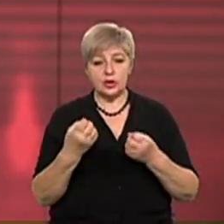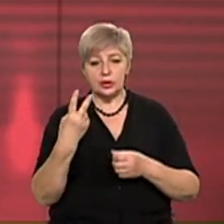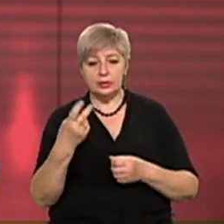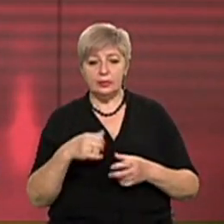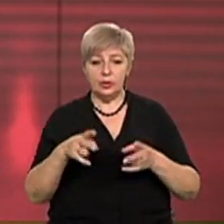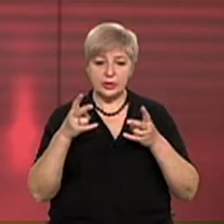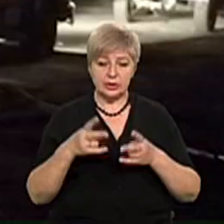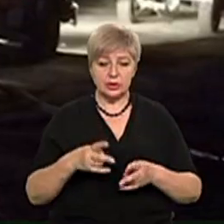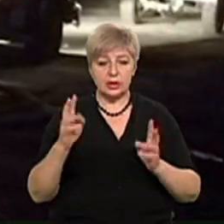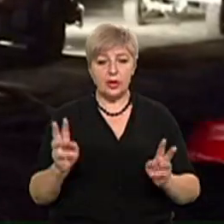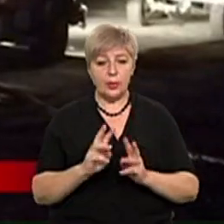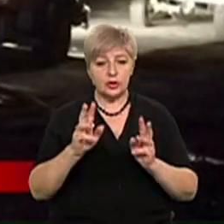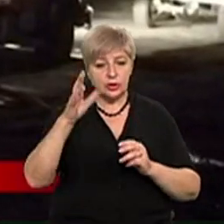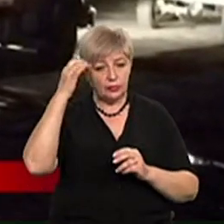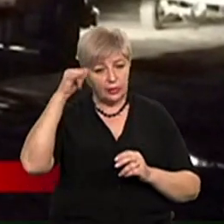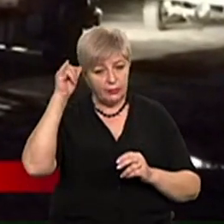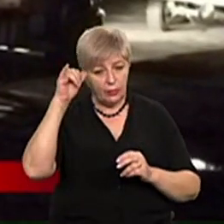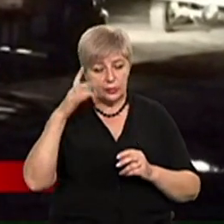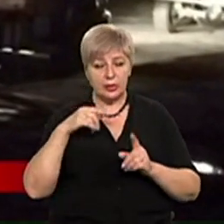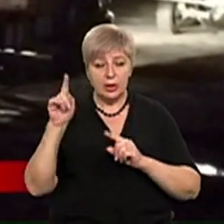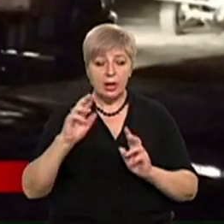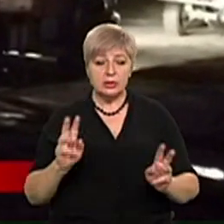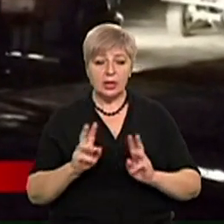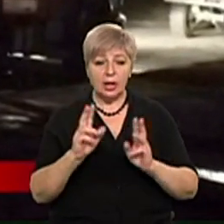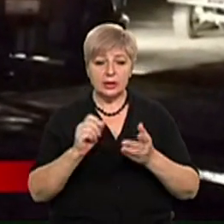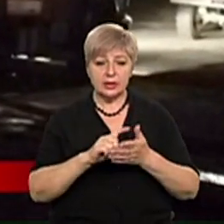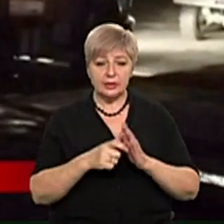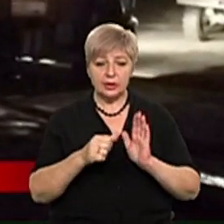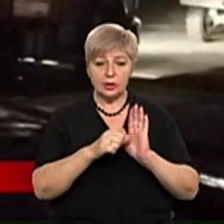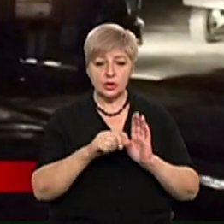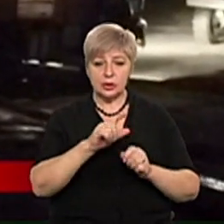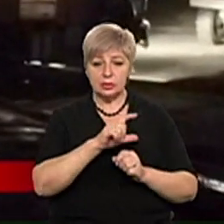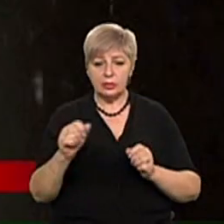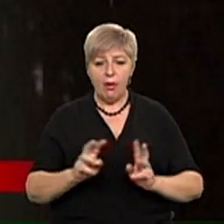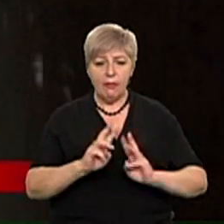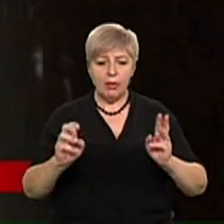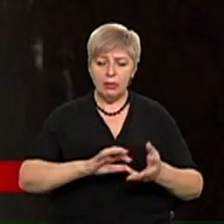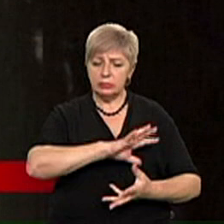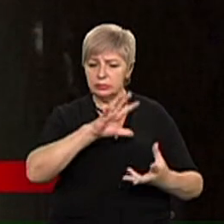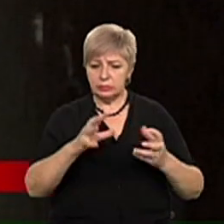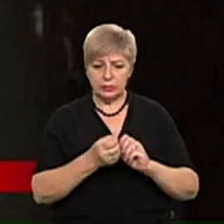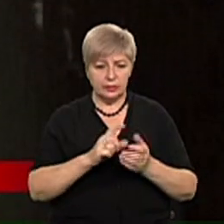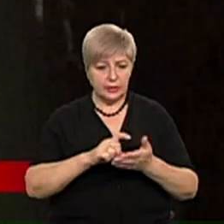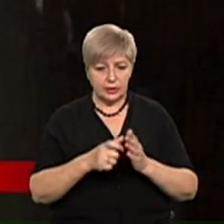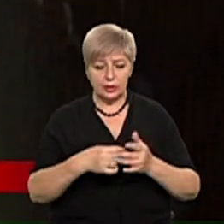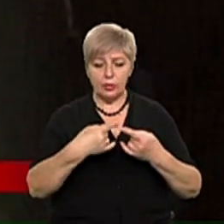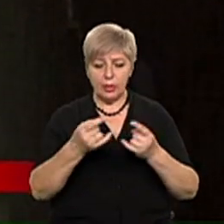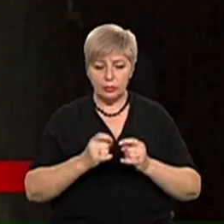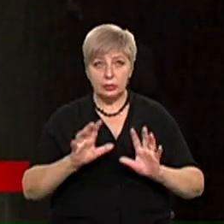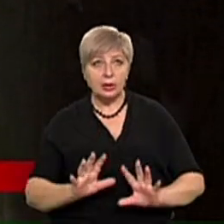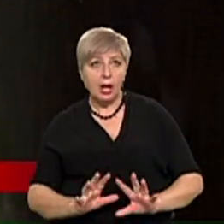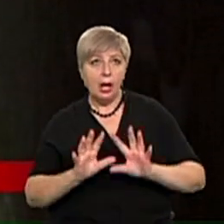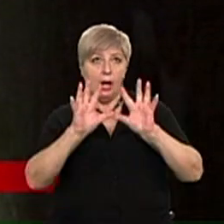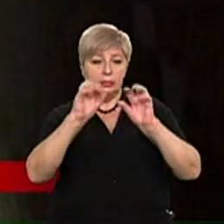на пожежі у Кривому Розі. Там загорілася квартира на шостому поверсі. Вогонь охопив усе помешкання, балкон і перекинувся на поверх